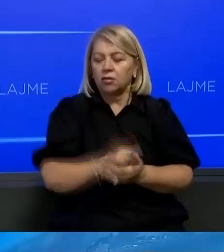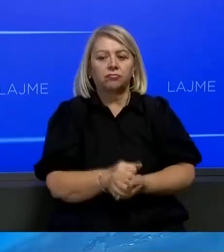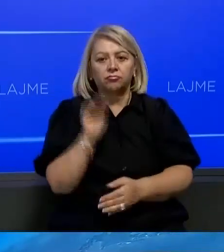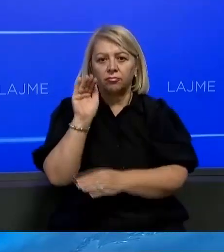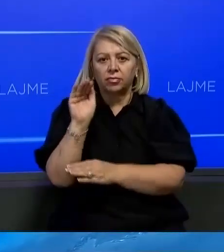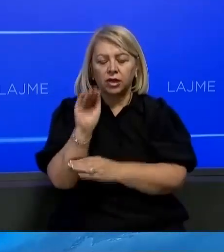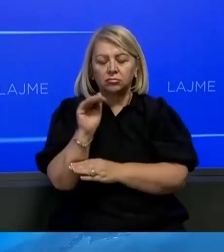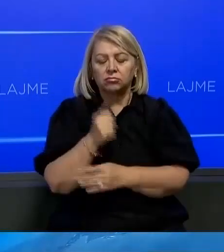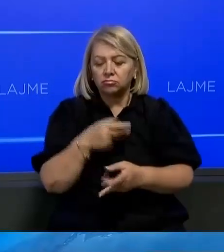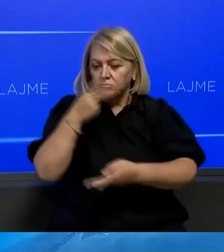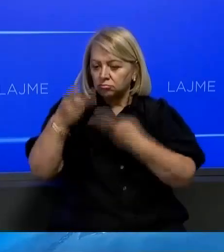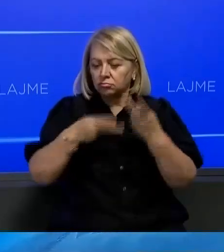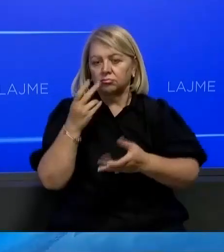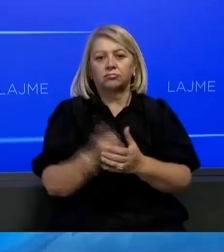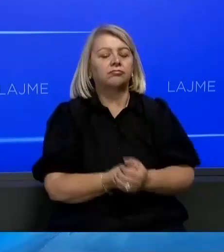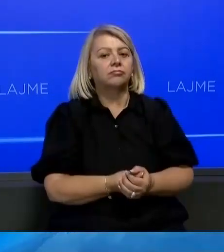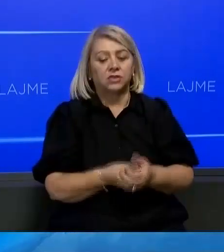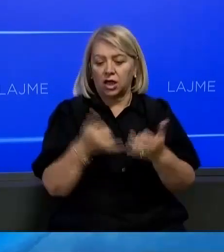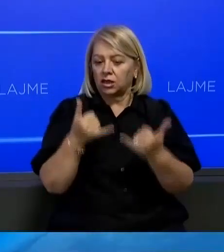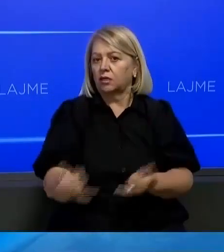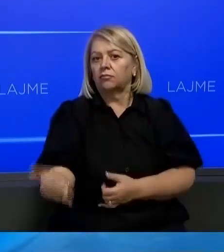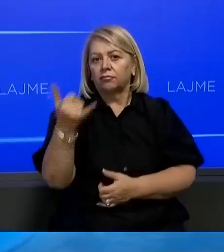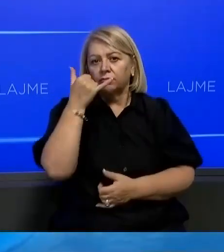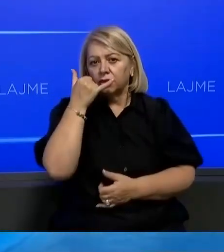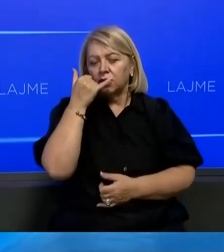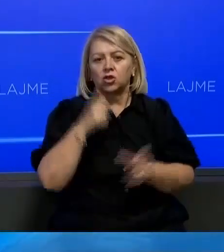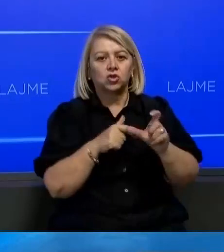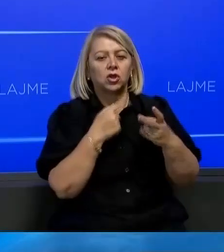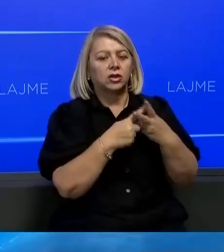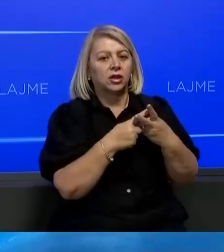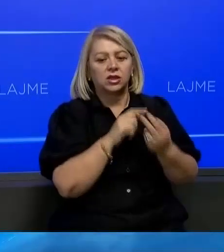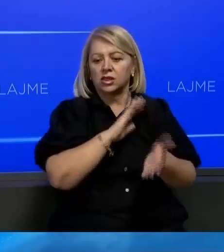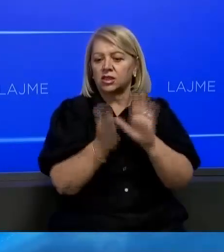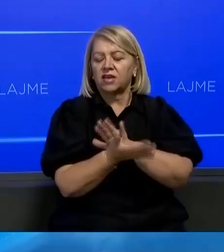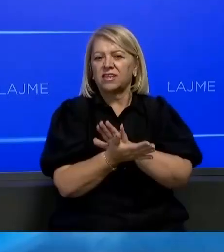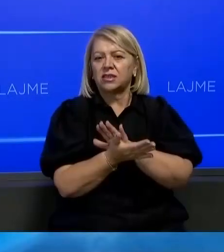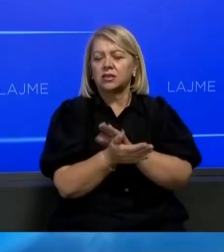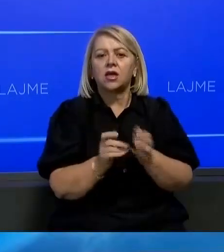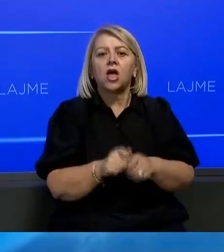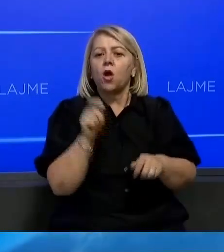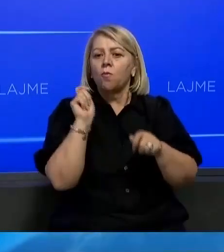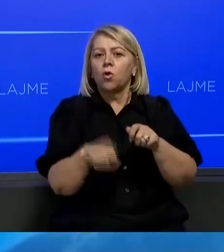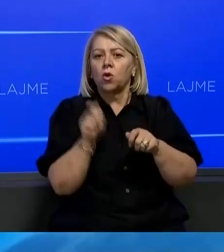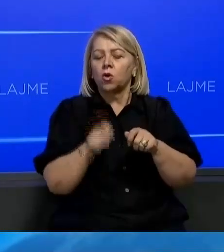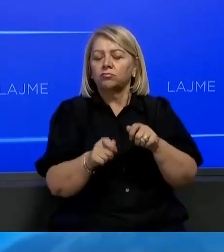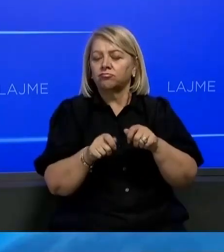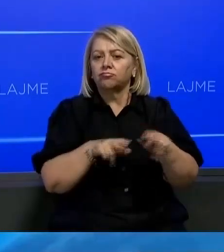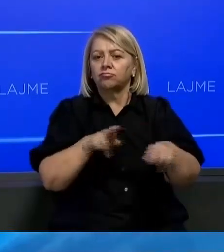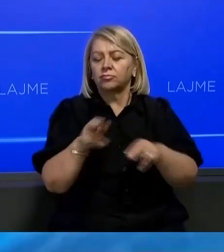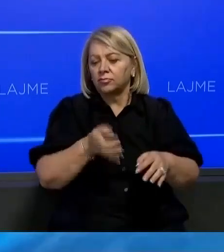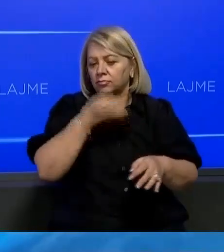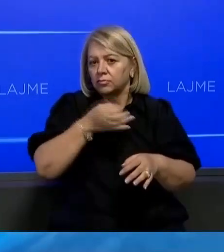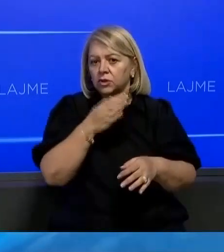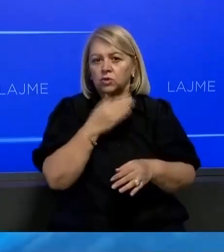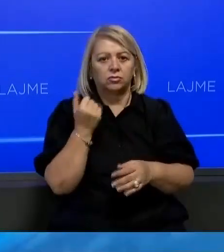njëherë nga vendin gjarjes. Do t'jemi tani drejt për drejt me Shkodranik që në zëdhën si në prokurorisë themelore të pejës për më shumë detaje.